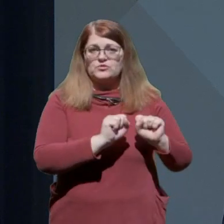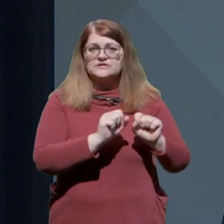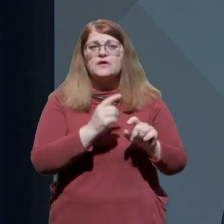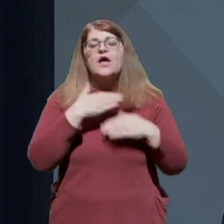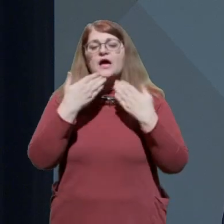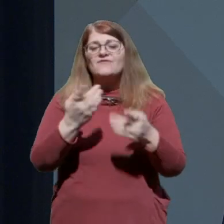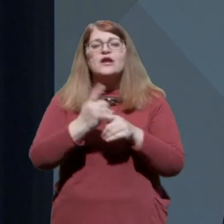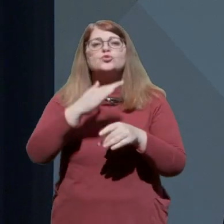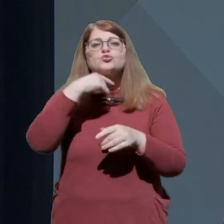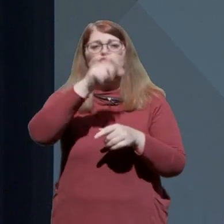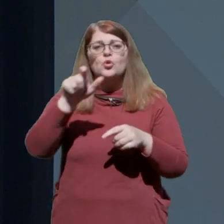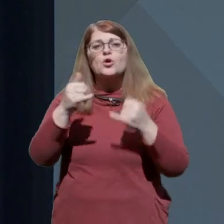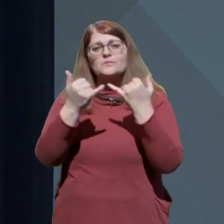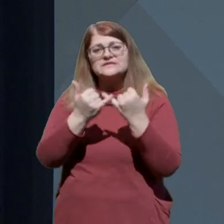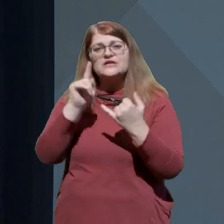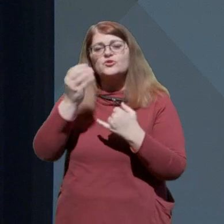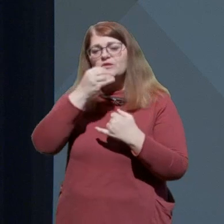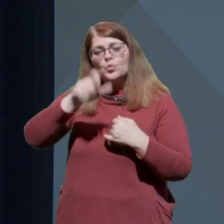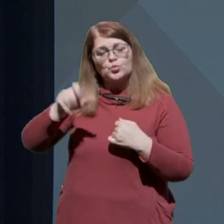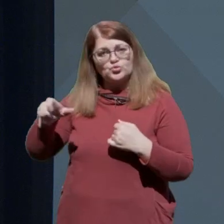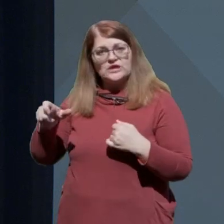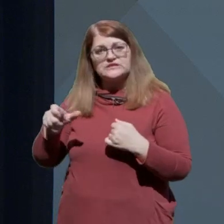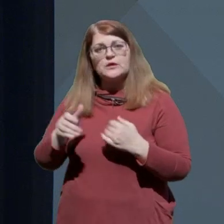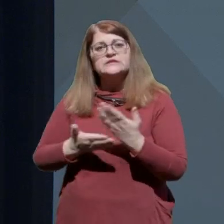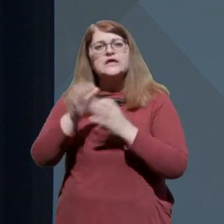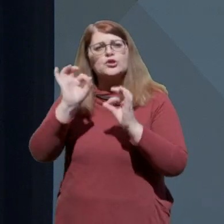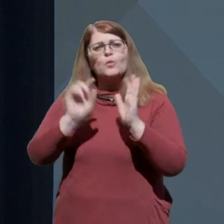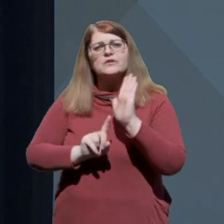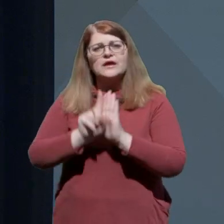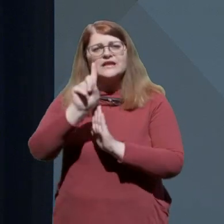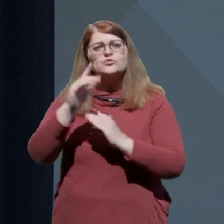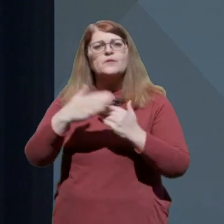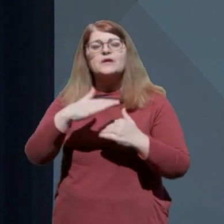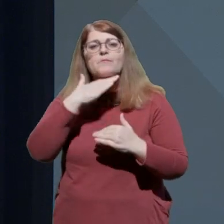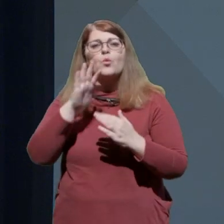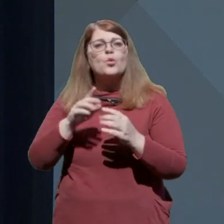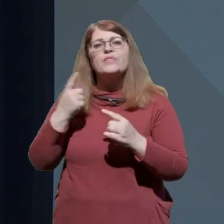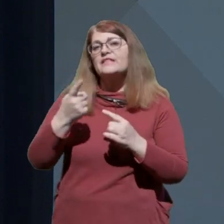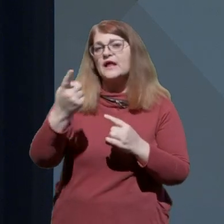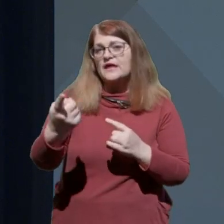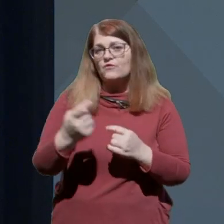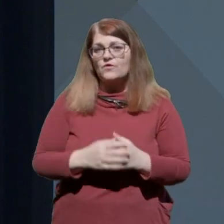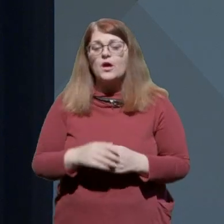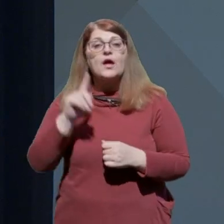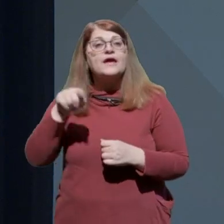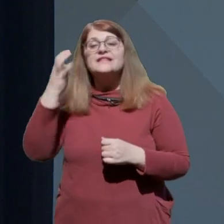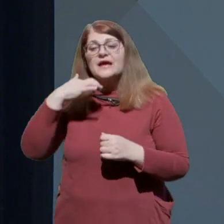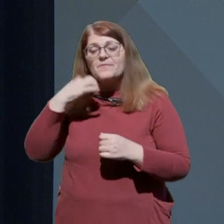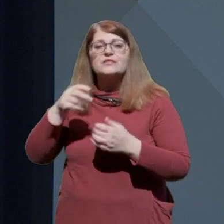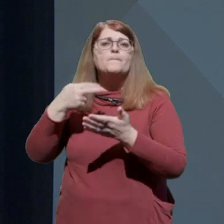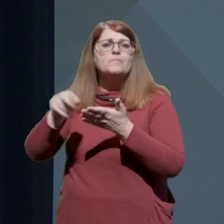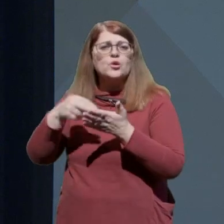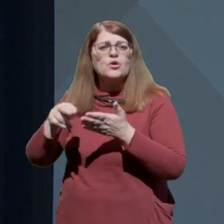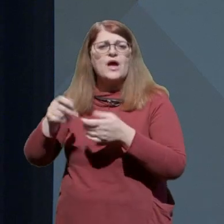šolnikom, staršem in učencem za dobre rezultate pri pouku nadaljavo, pa kmetom, predajalkam,